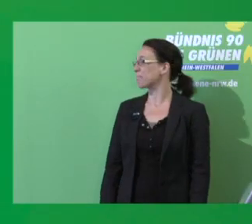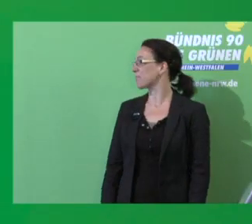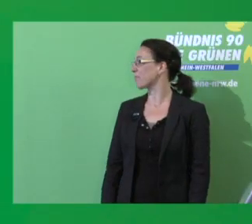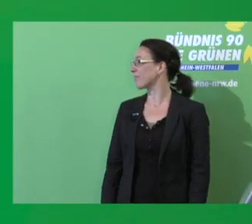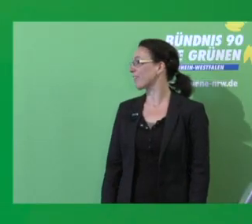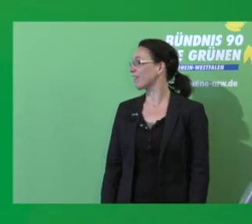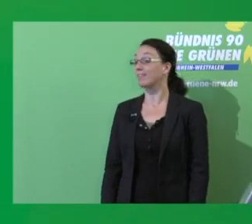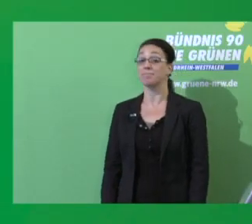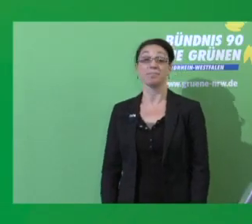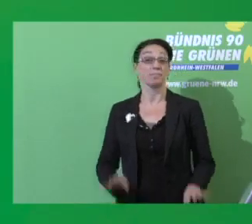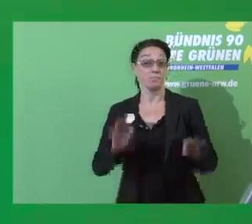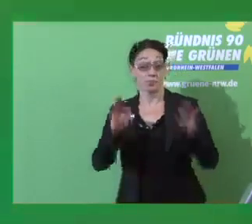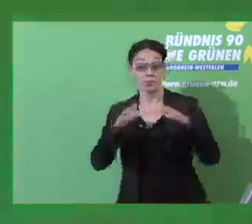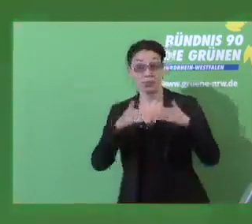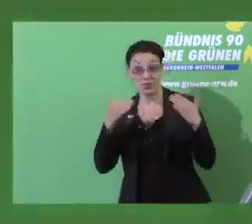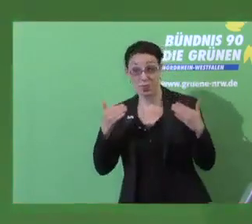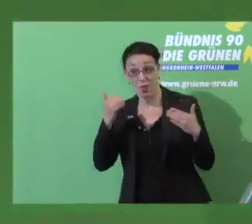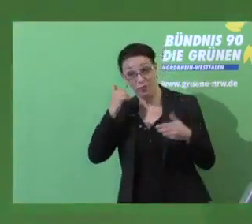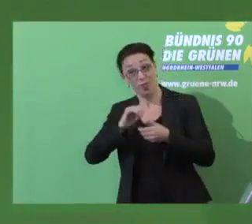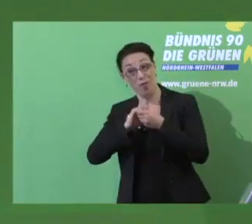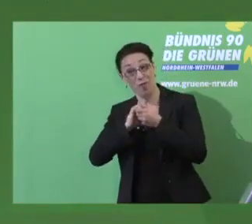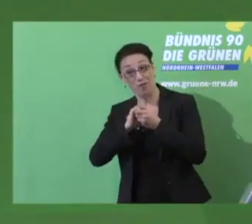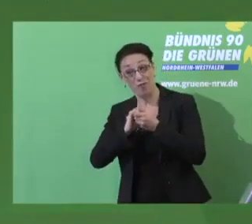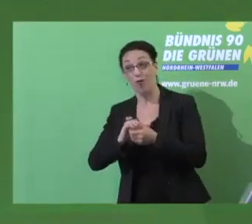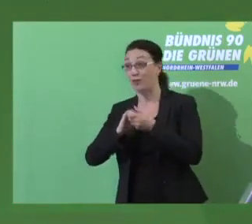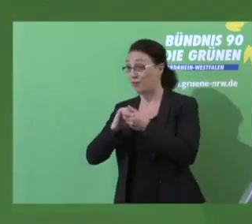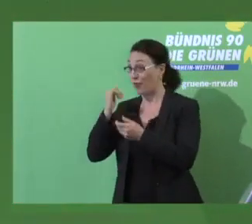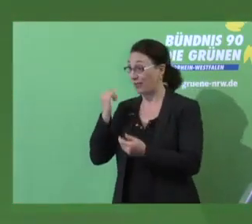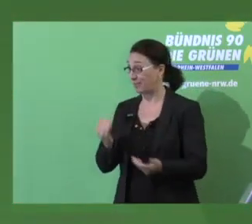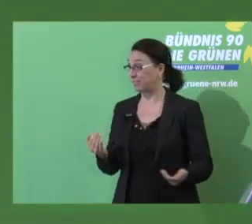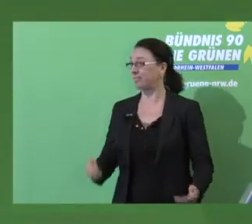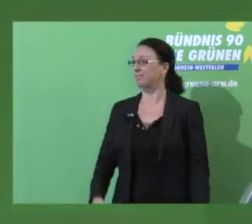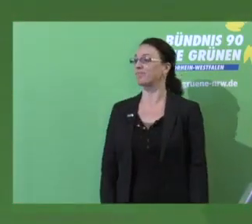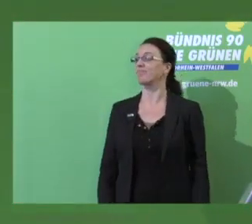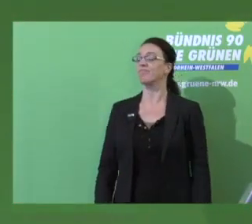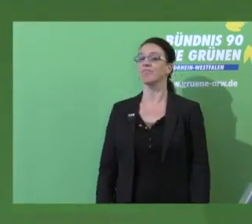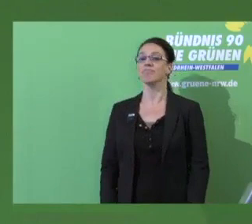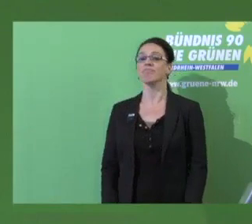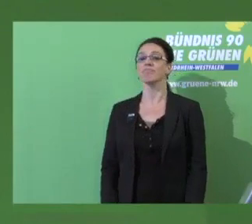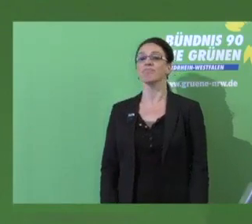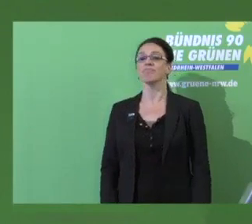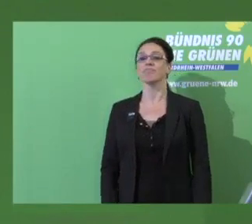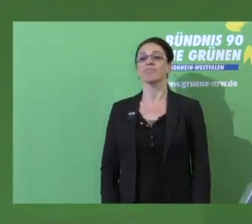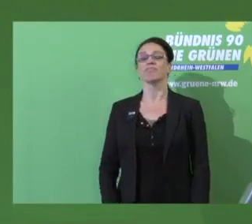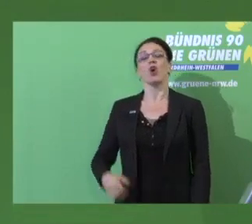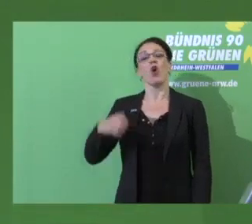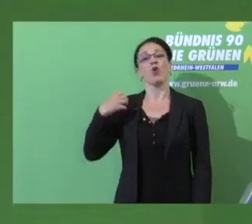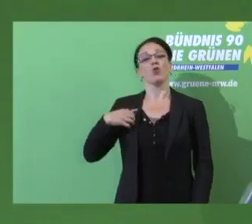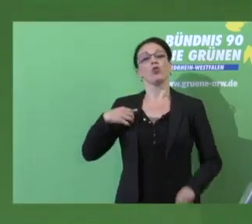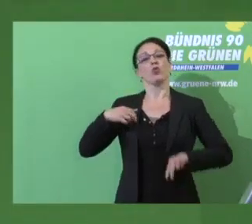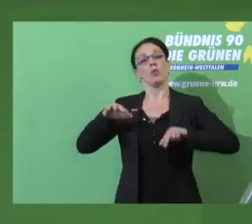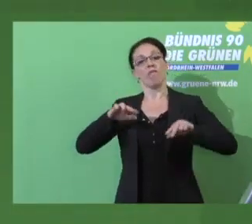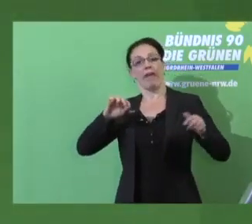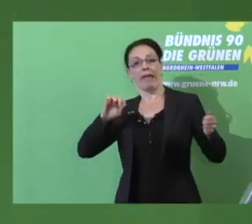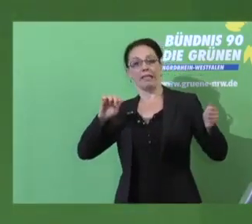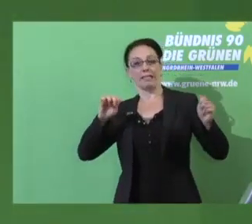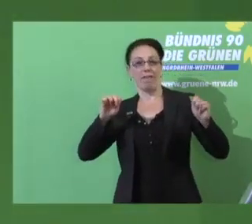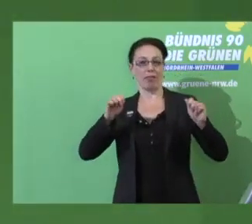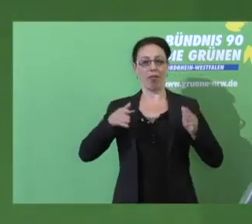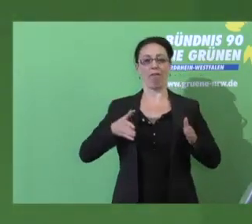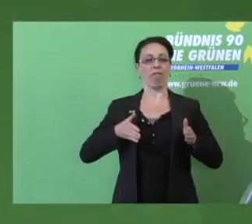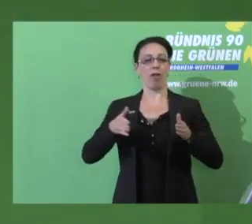Guten Morgen, liebe Freundinnen und Freunde. Der Weg zur grünen Verkehrswende ist weit und unklar.